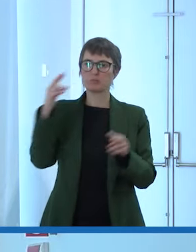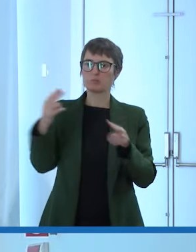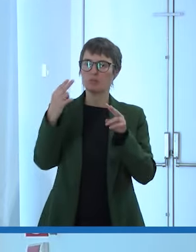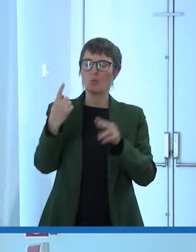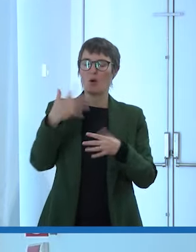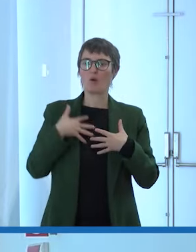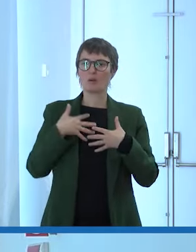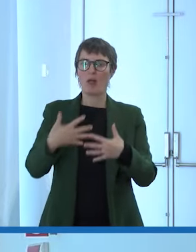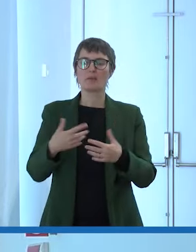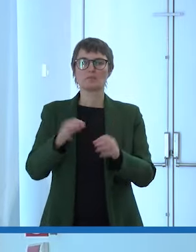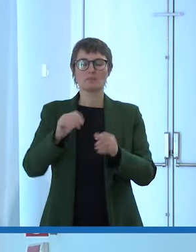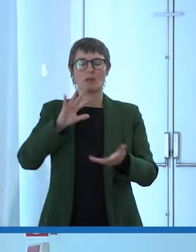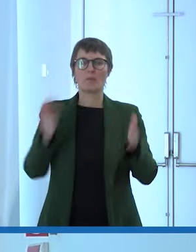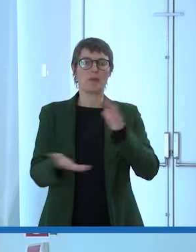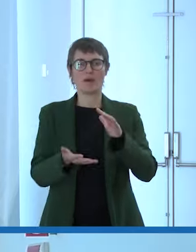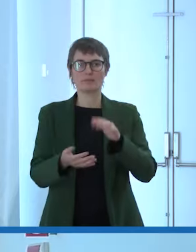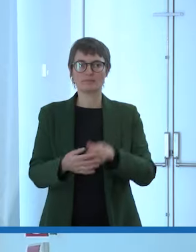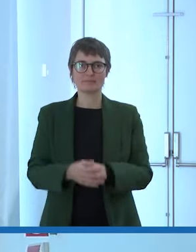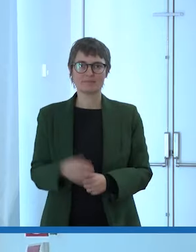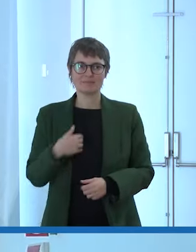grazie grazie Enrico